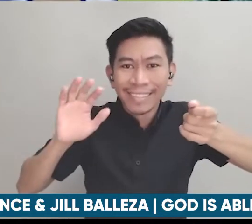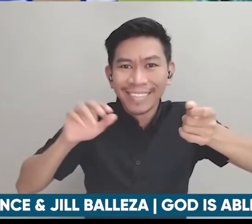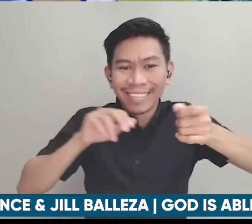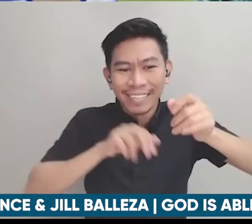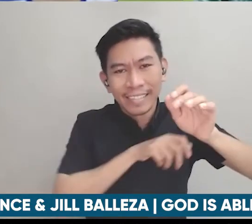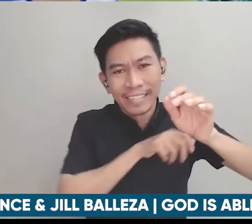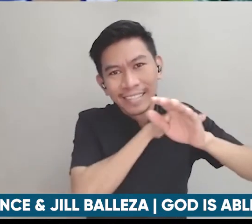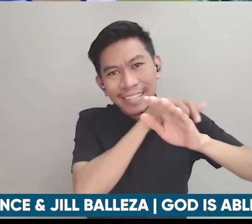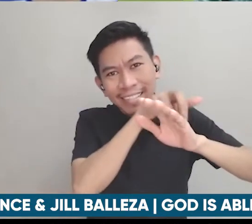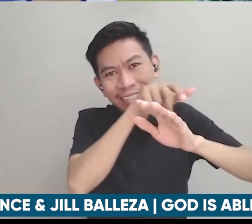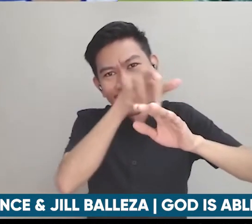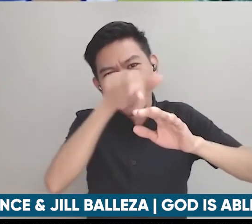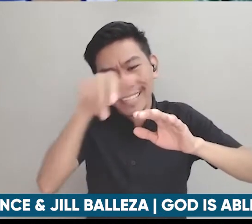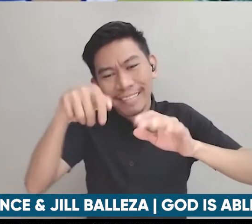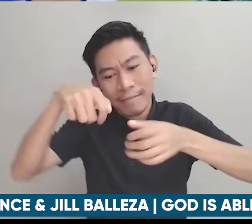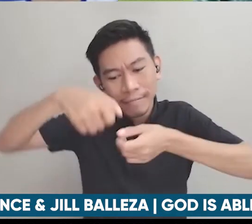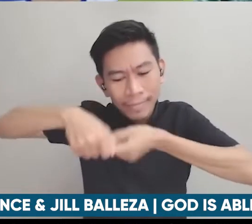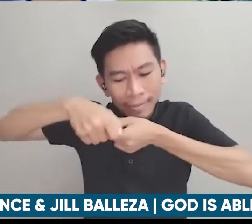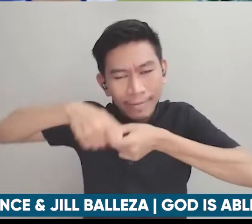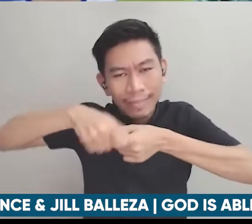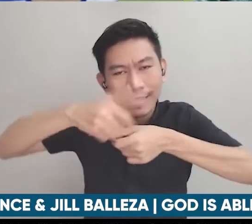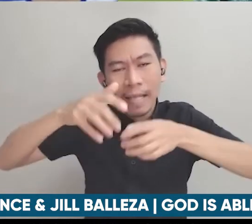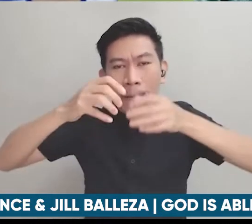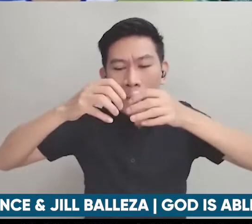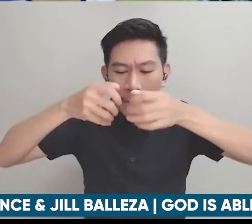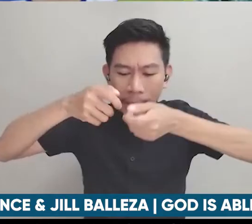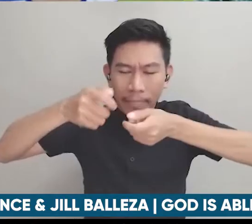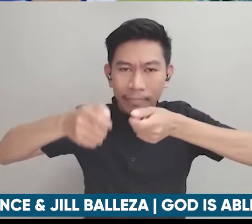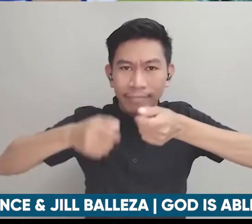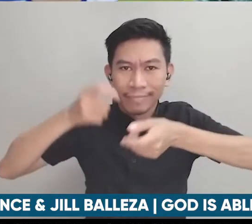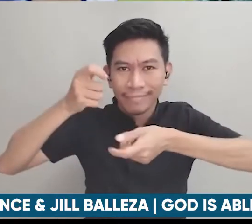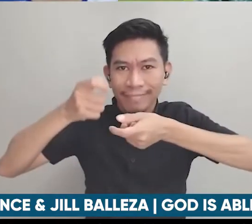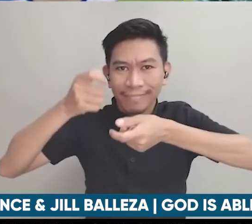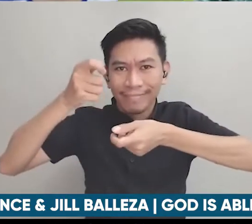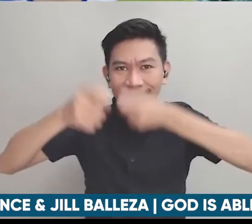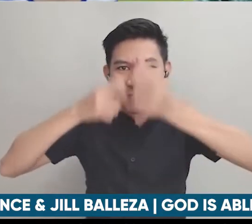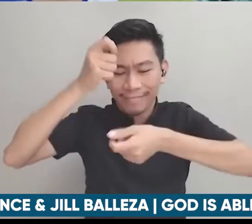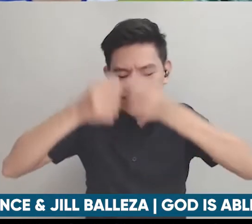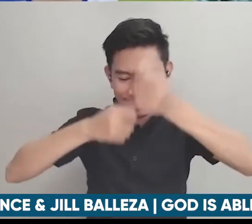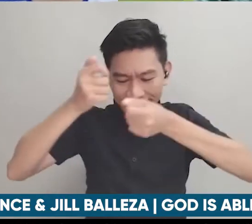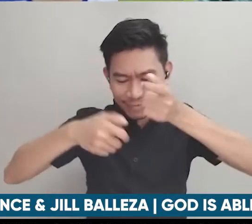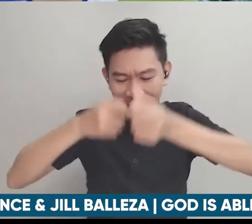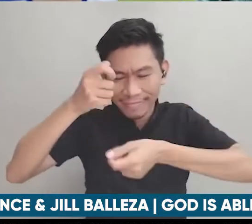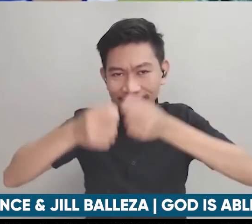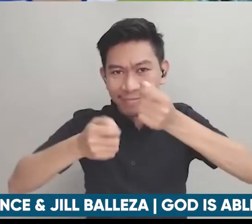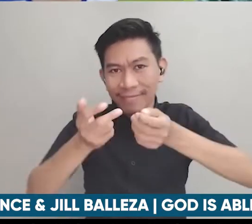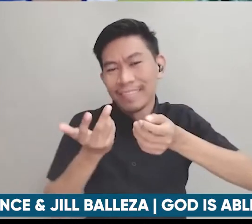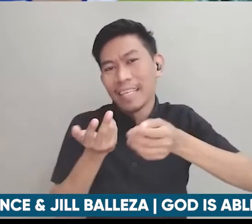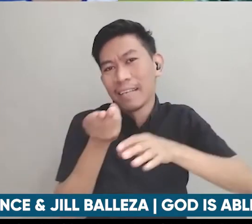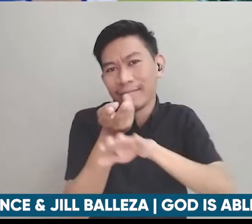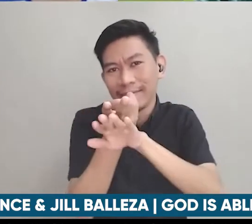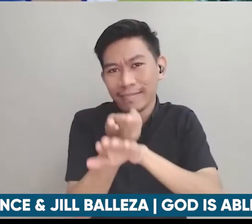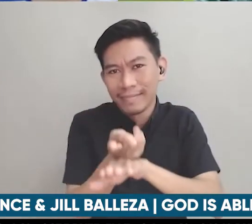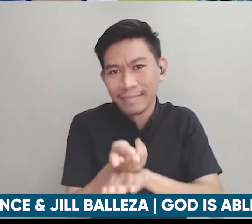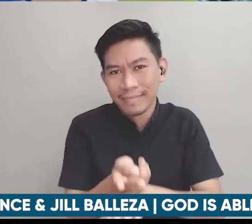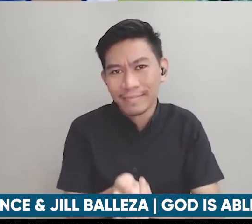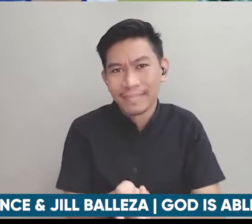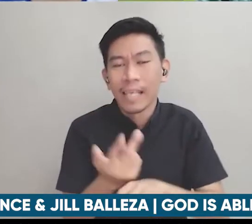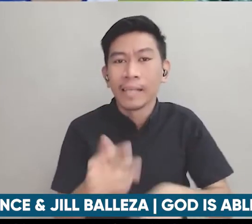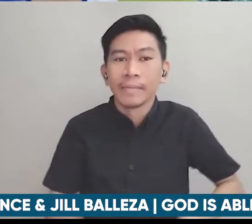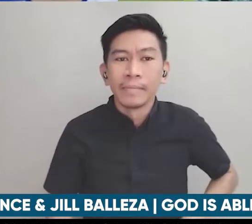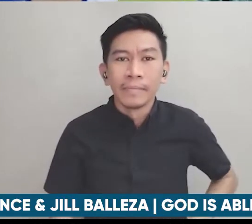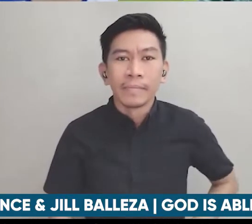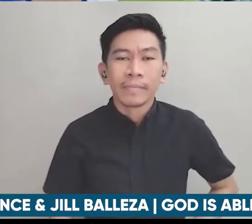PIDAO PDAO yun yung Disability Affairs Office ng bawat bayan mandated po yan meron din mga tinatawag na